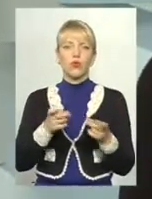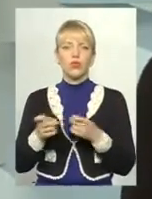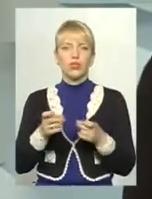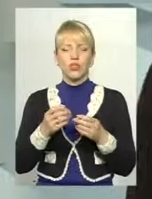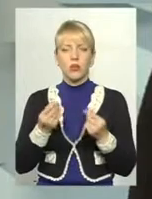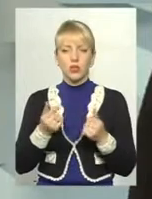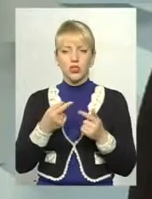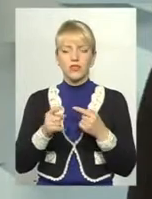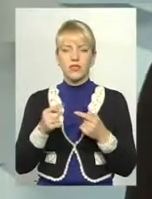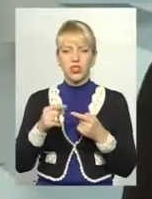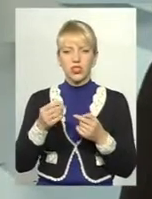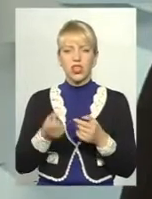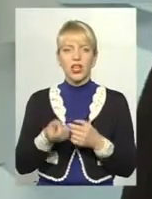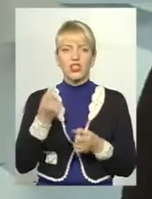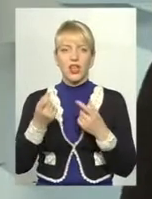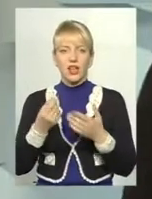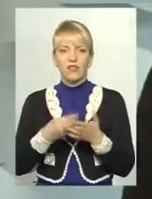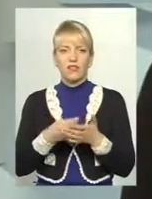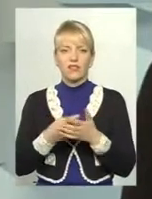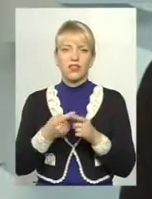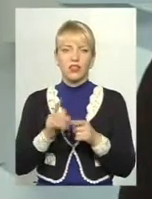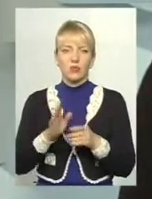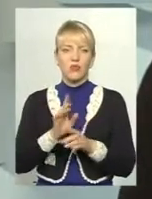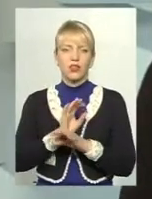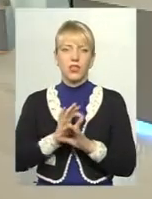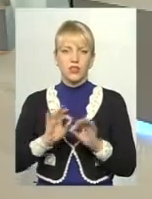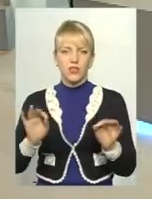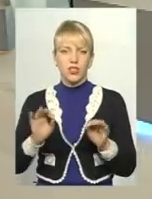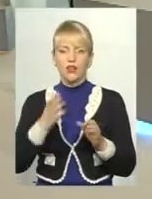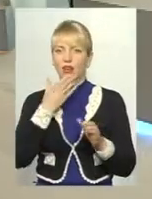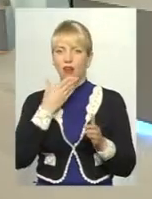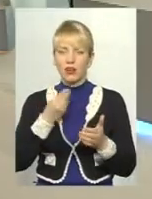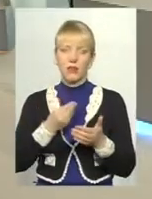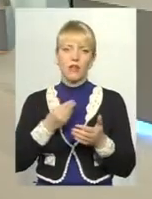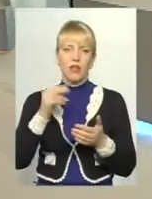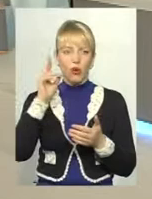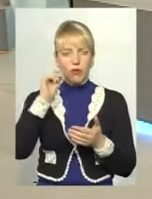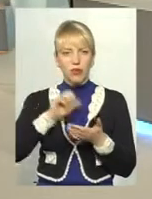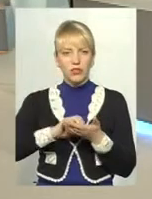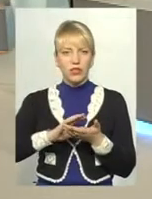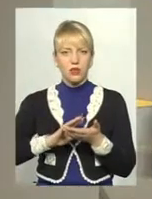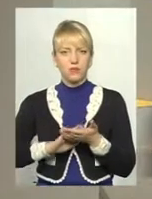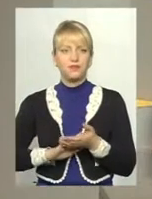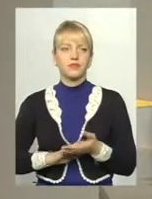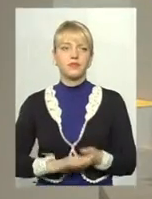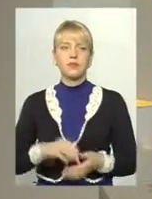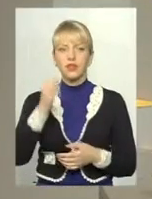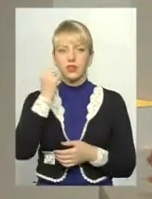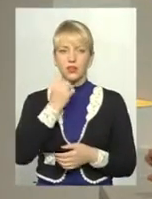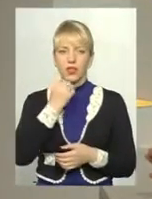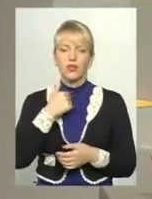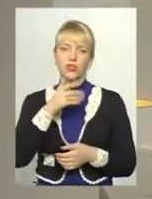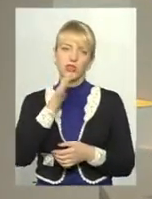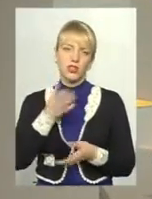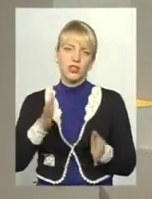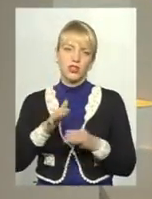із інших джерел фінансування, це буде надзвичайно гарним показником. Дякую, пані Валентино. У нас вже час лишається